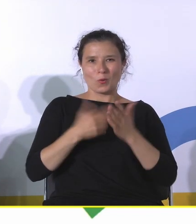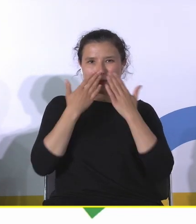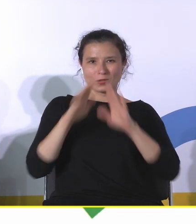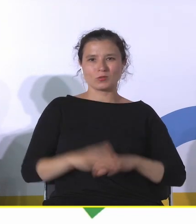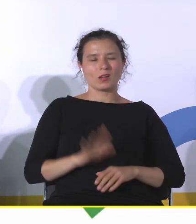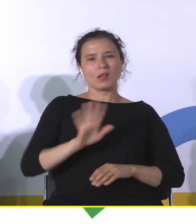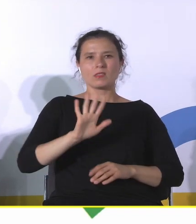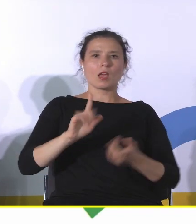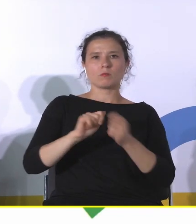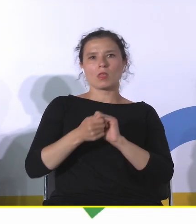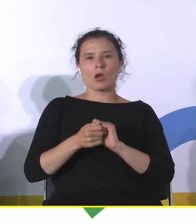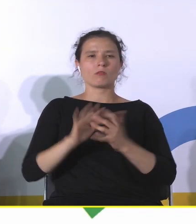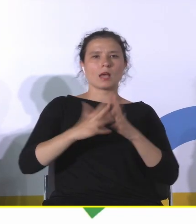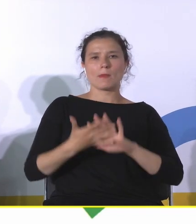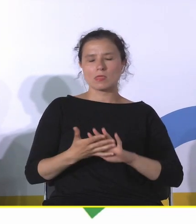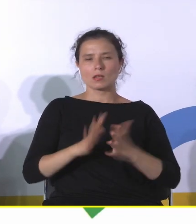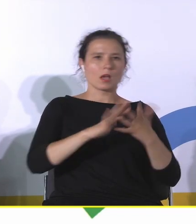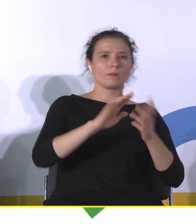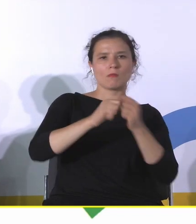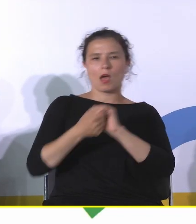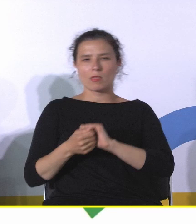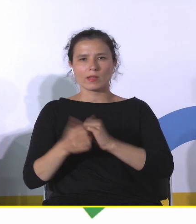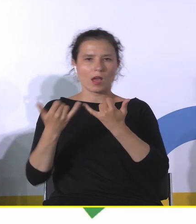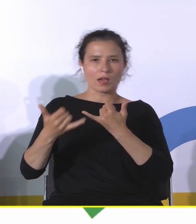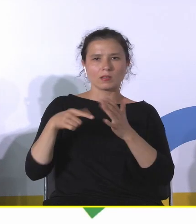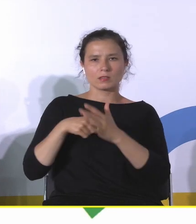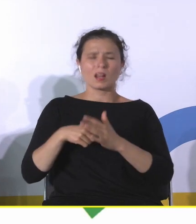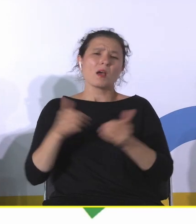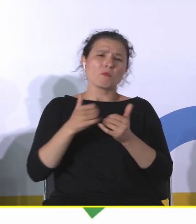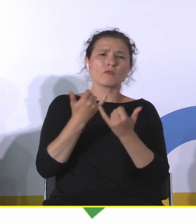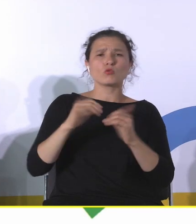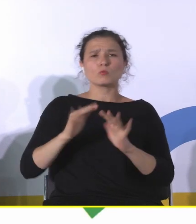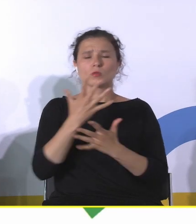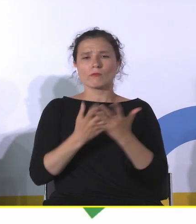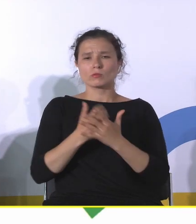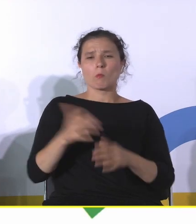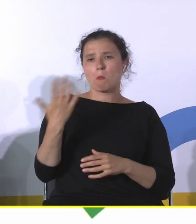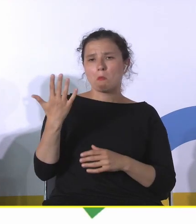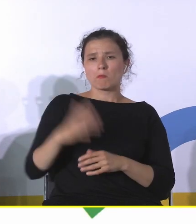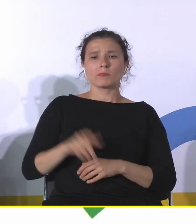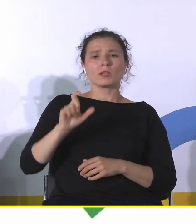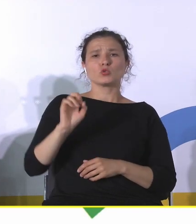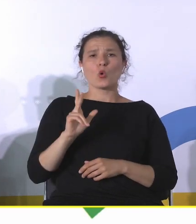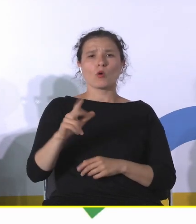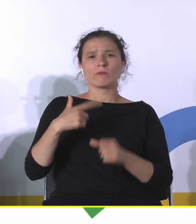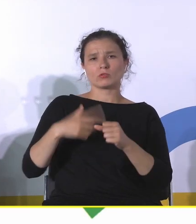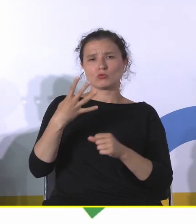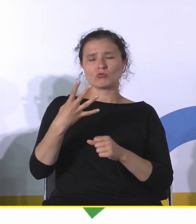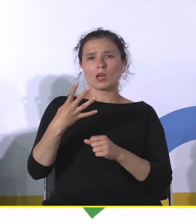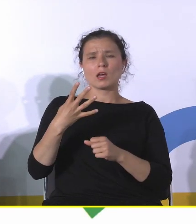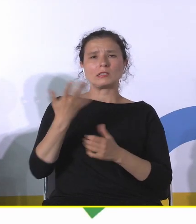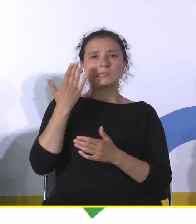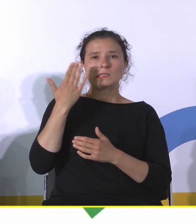zabytek. Oczywiście możemy go również, również nie wykorzystywać, tutaj po prawej, to jest COP24, już nie tak dawno, ale trochę temu,